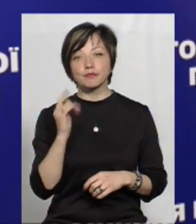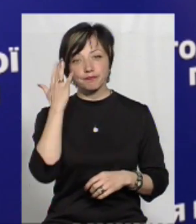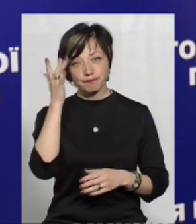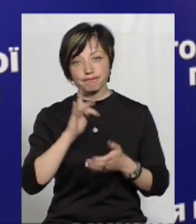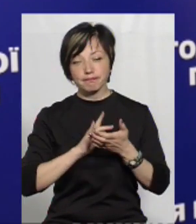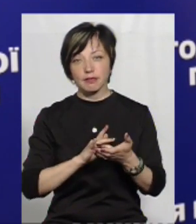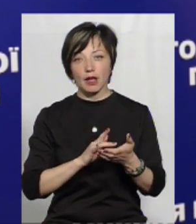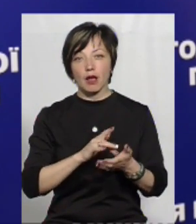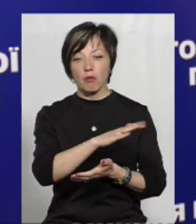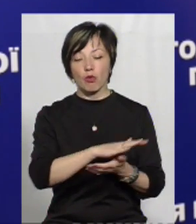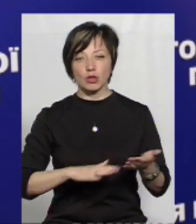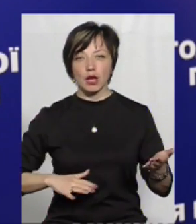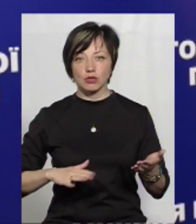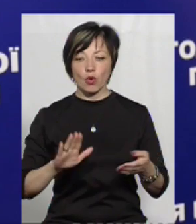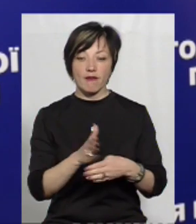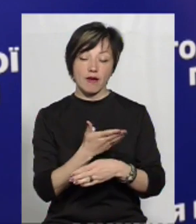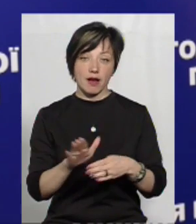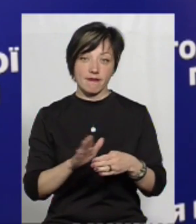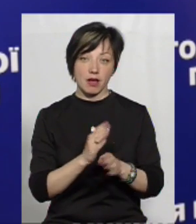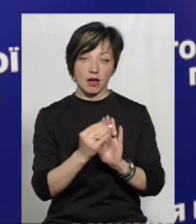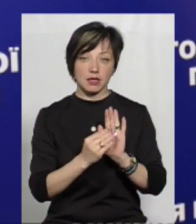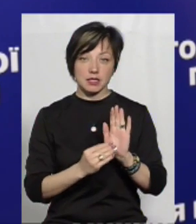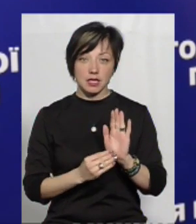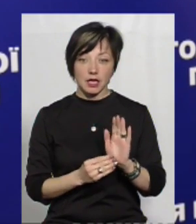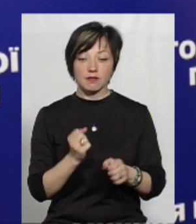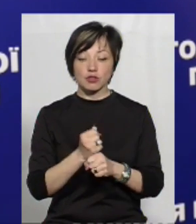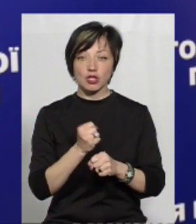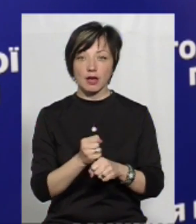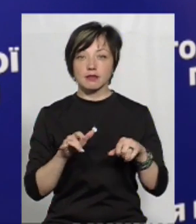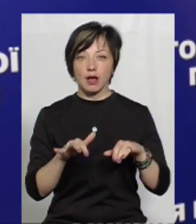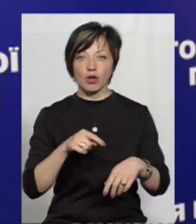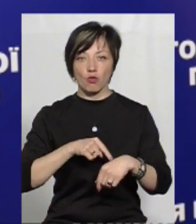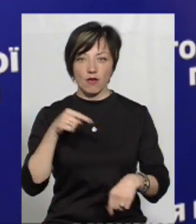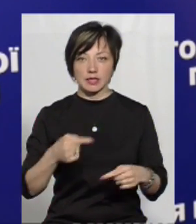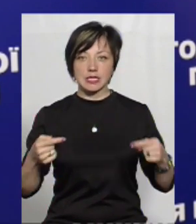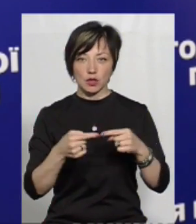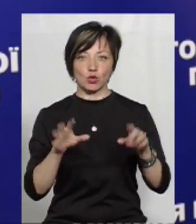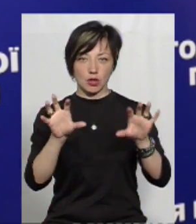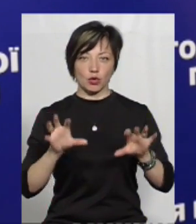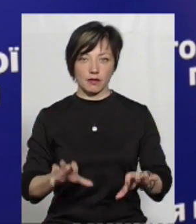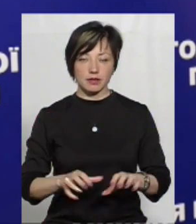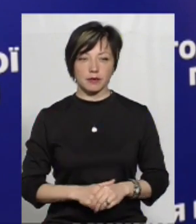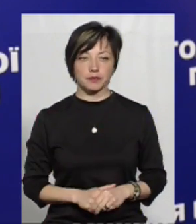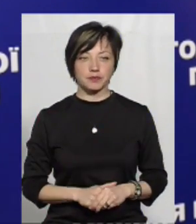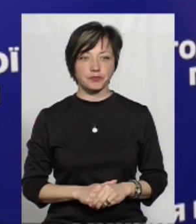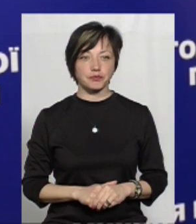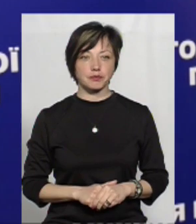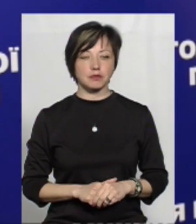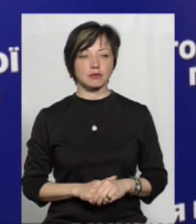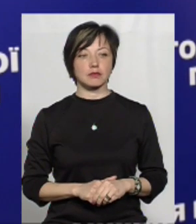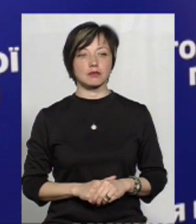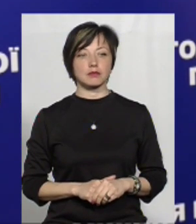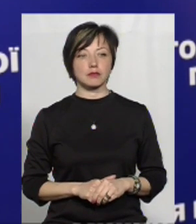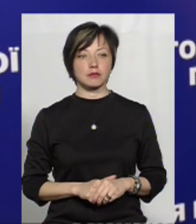його подальшої кваліфікації та вжиття відповідних заходів реагування згідно чинного законодавства. В